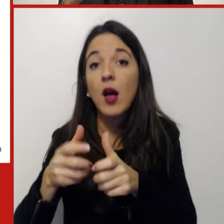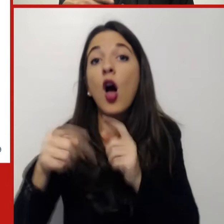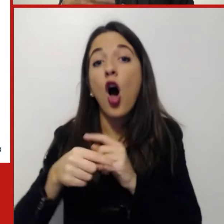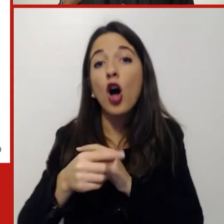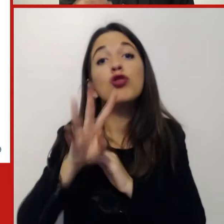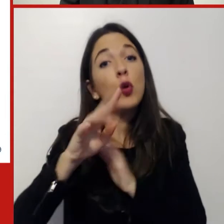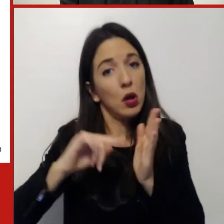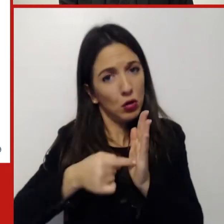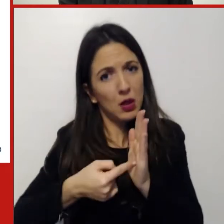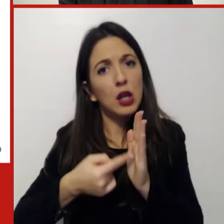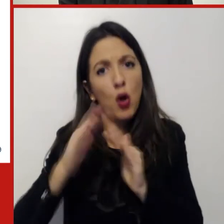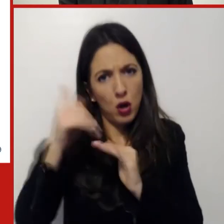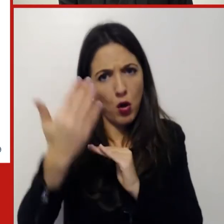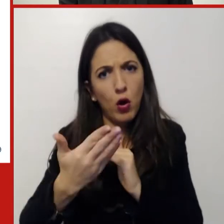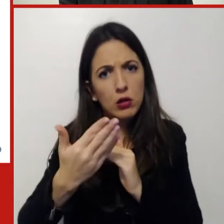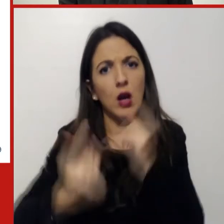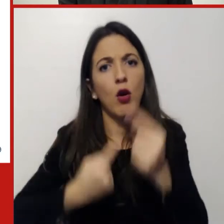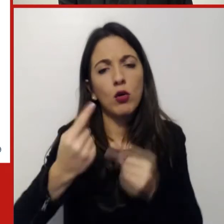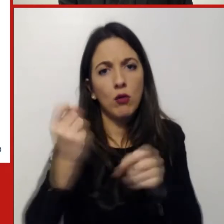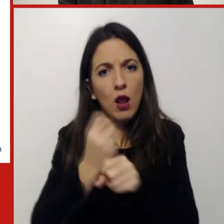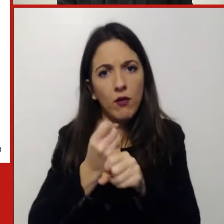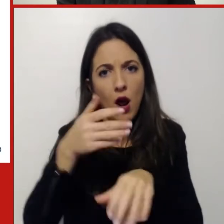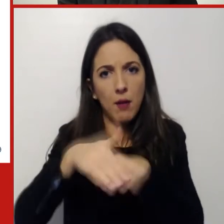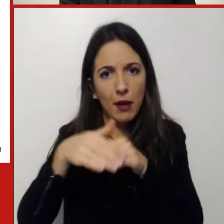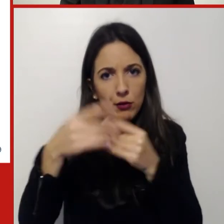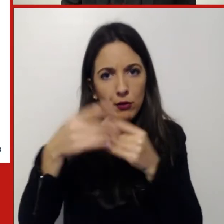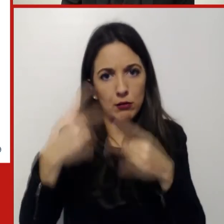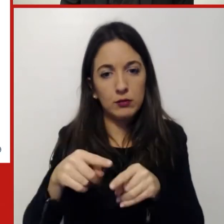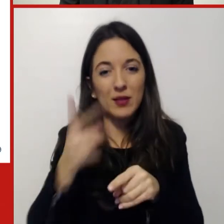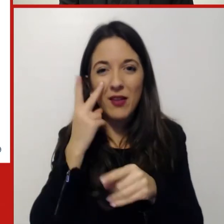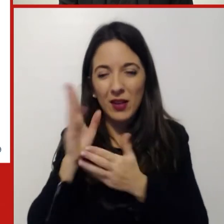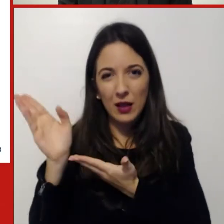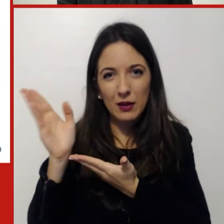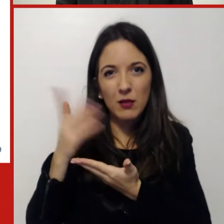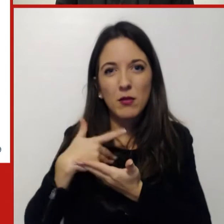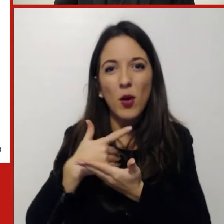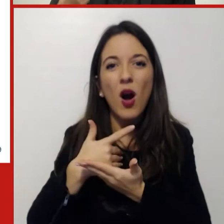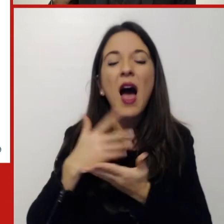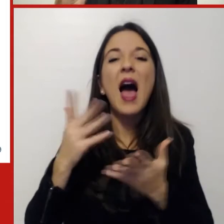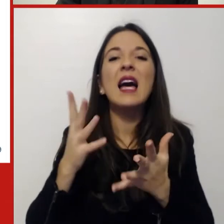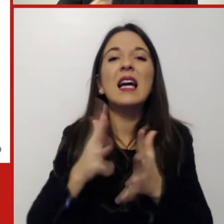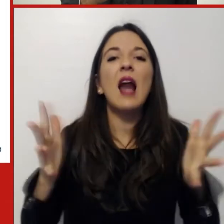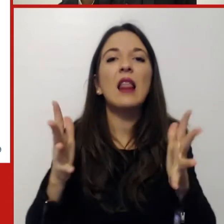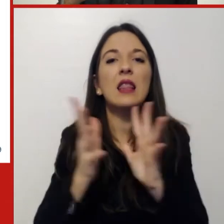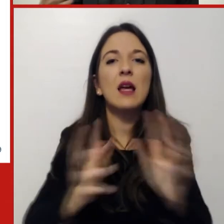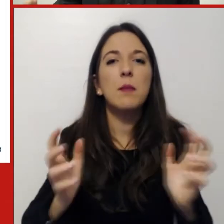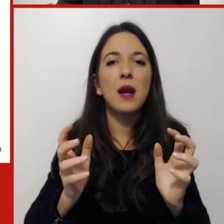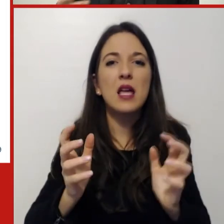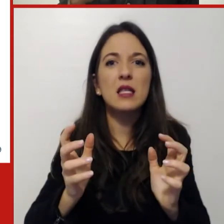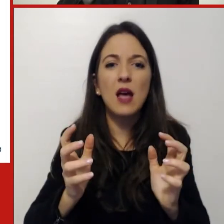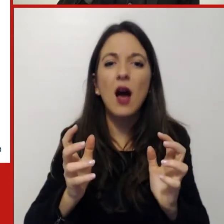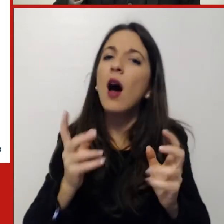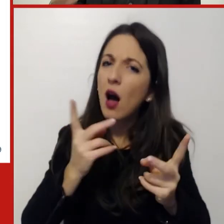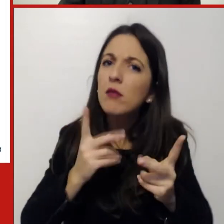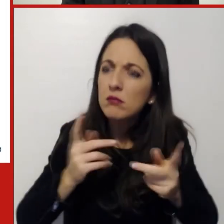Vedete, sono state diverse anche le reazioni da parte della grande impresa che ha cercato di consolidare rispetto ad esempio all